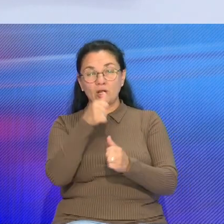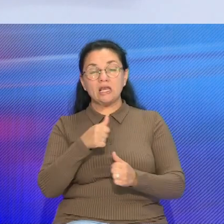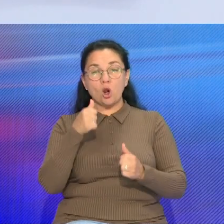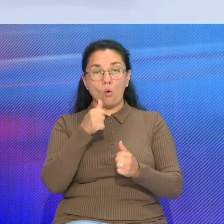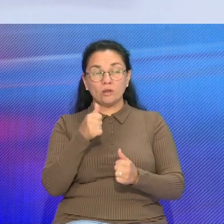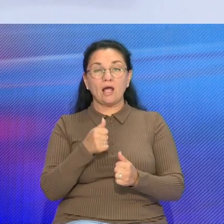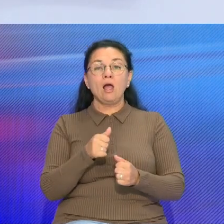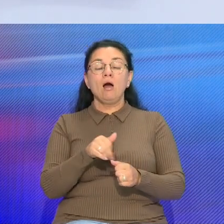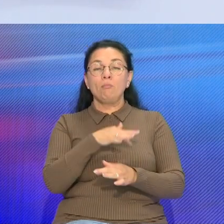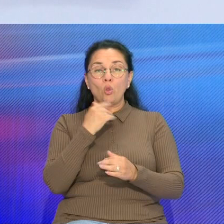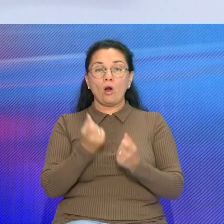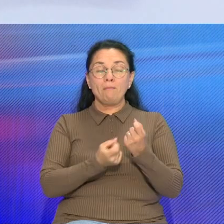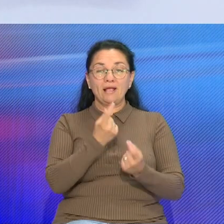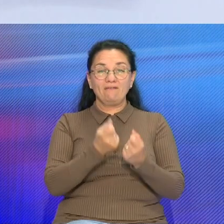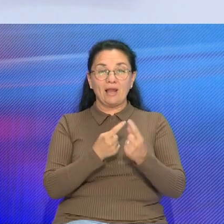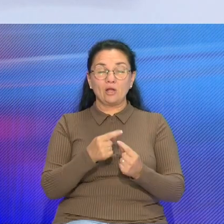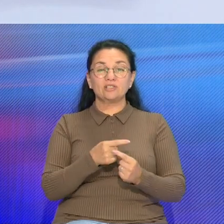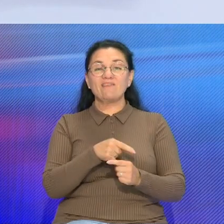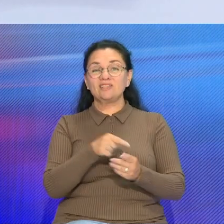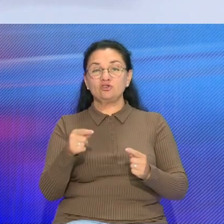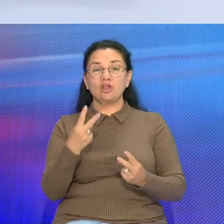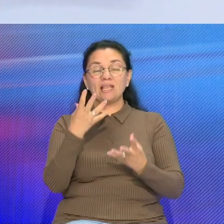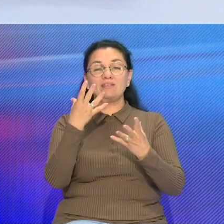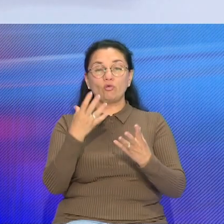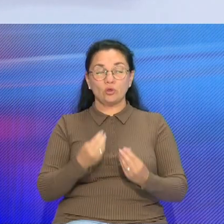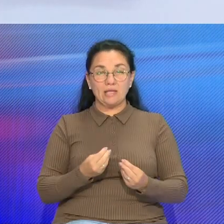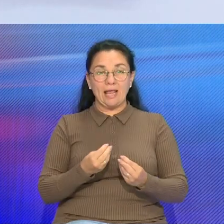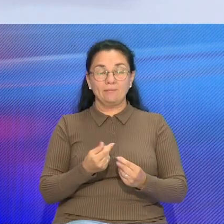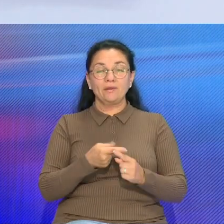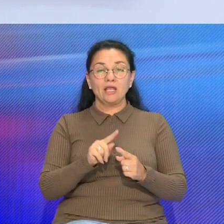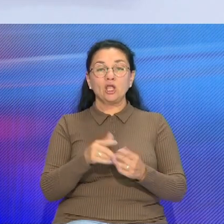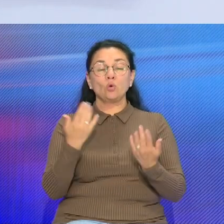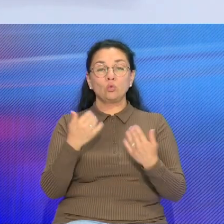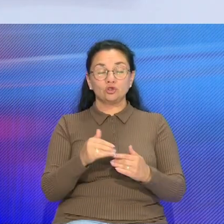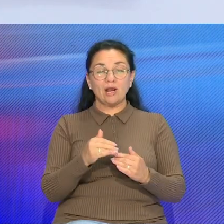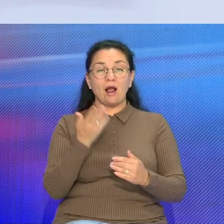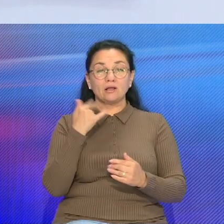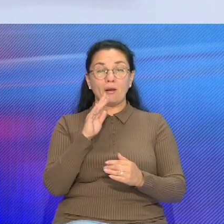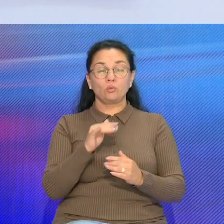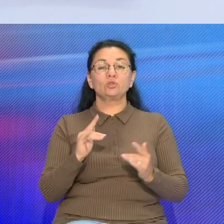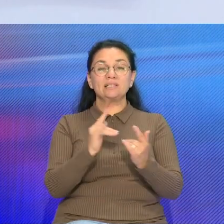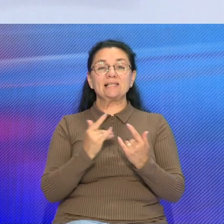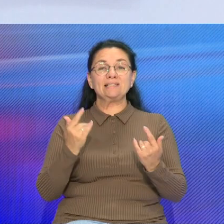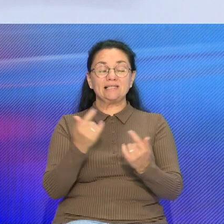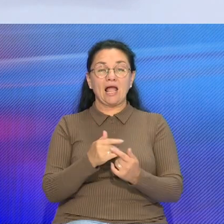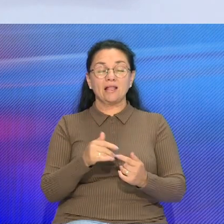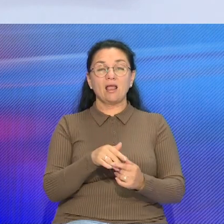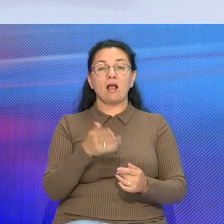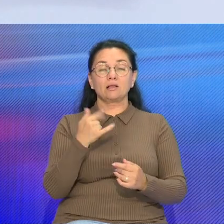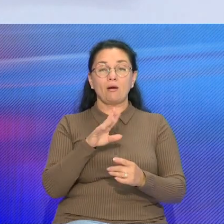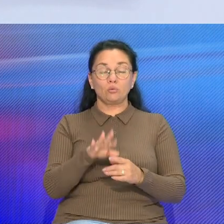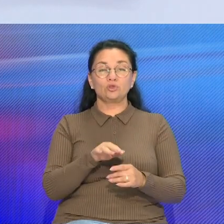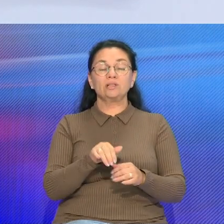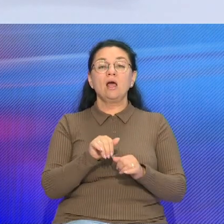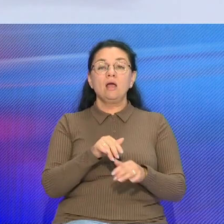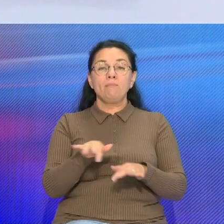двух дней эти вопросы И уже непосредственно заседание, в ходе оглашения, приходим к